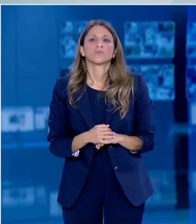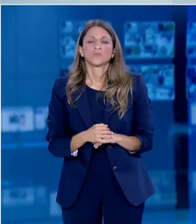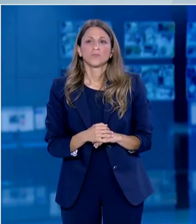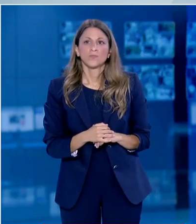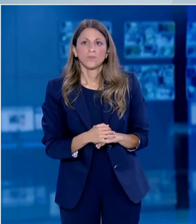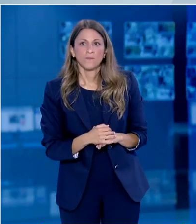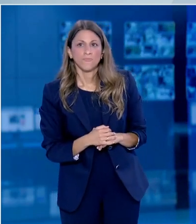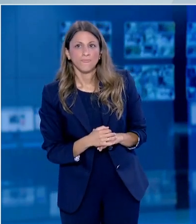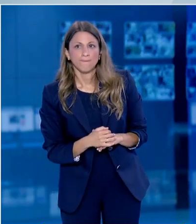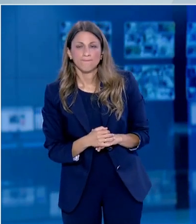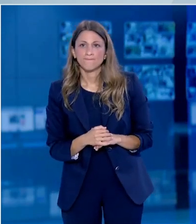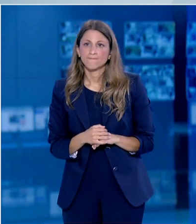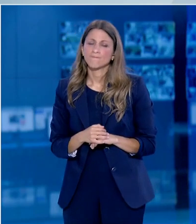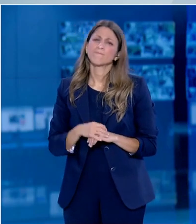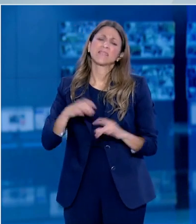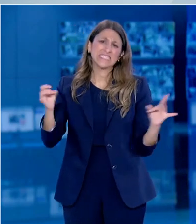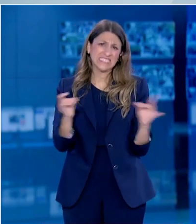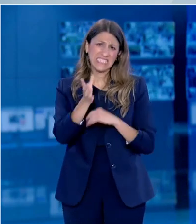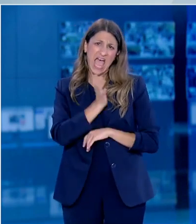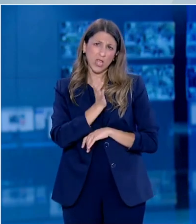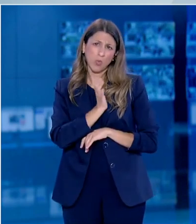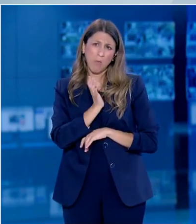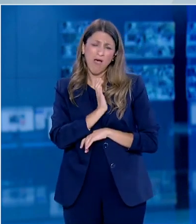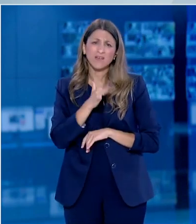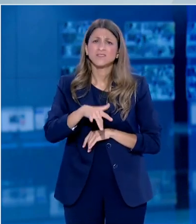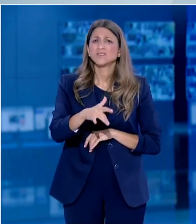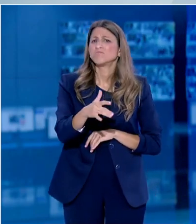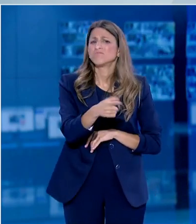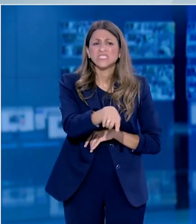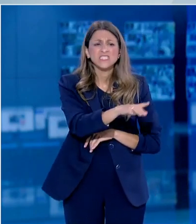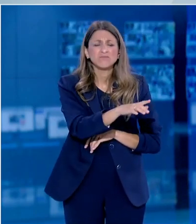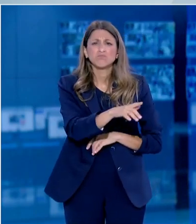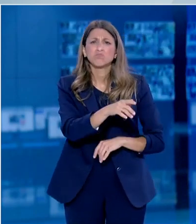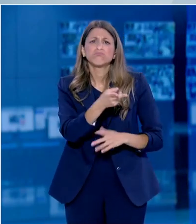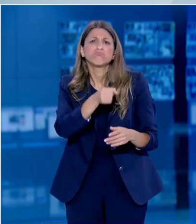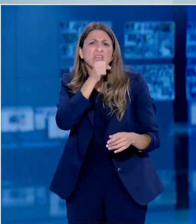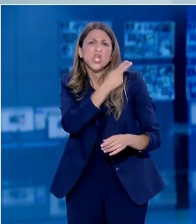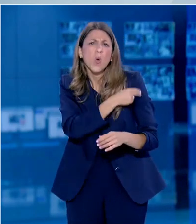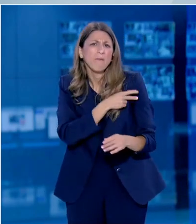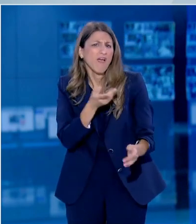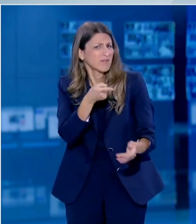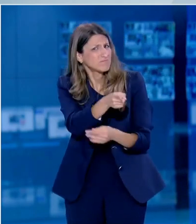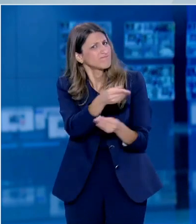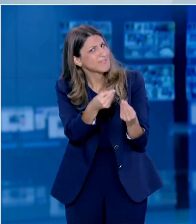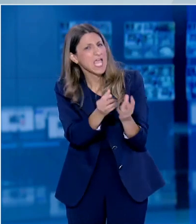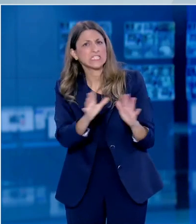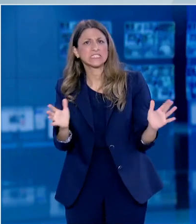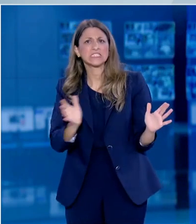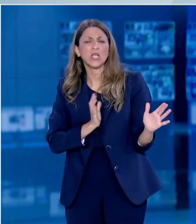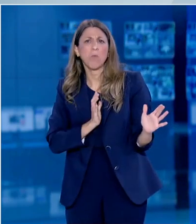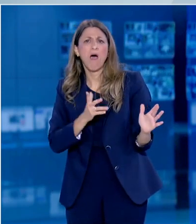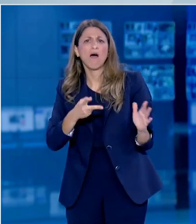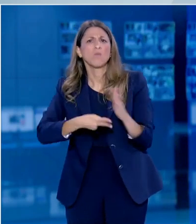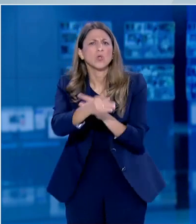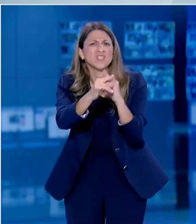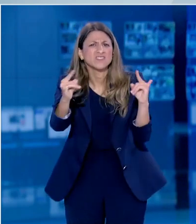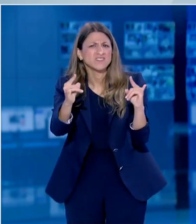σε δομές οι οποίες είχαν ανθρώπους που ήταν εξαιρετικά υψηλής ευπάθειας. Τώρα το αν δουλεύει δεν το ξέρουμε ακόμα.